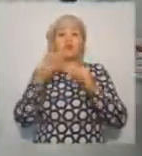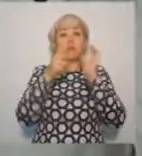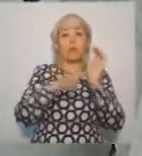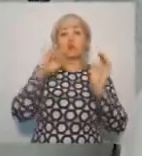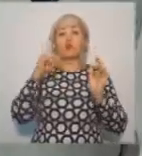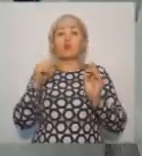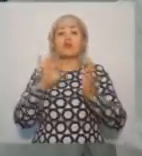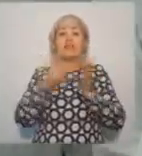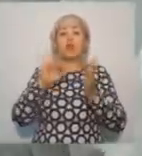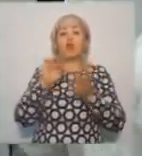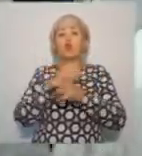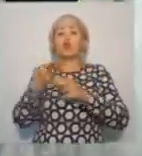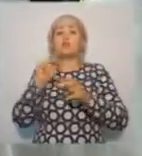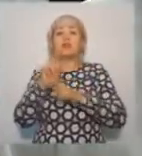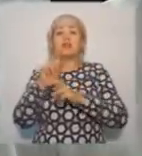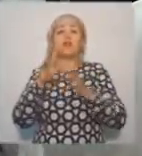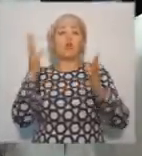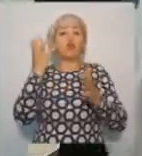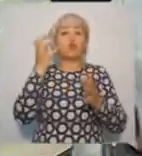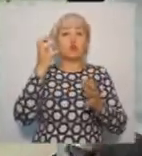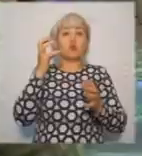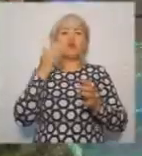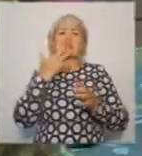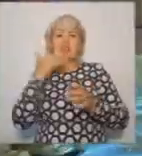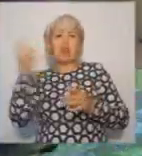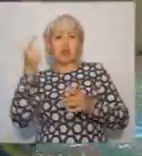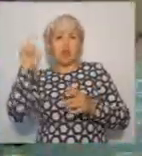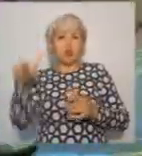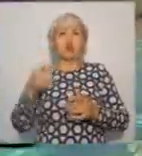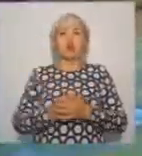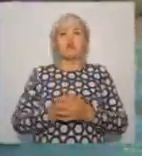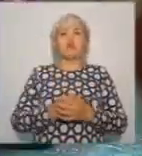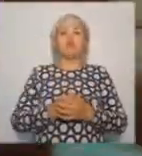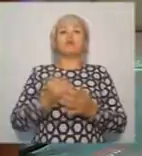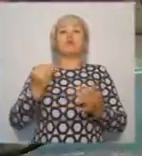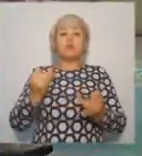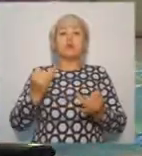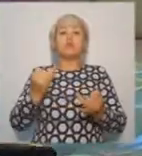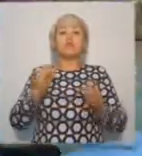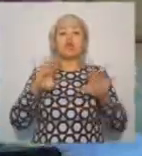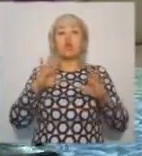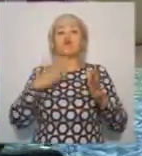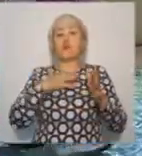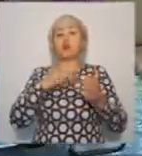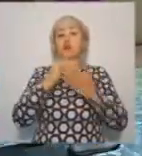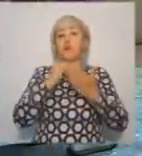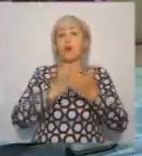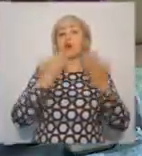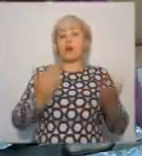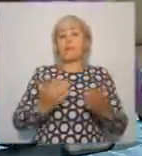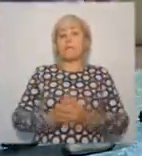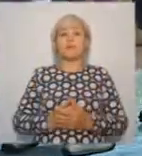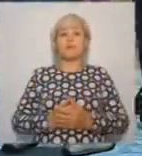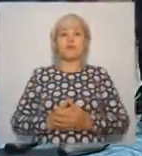Более 400 иностранных граждан. Власти уверены, эту цифру надо увеличивать. А вот что наш округ может предложить тем, кто приезжает в Югру